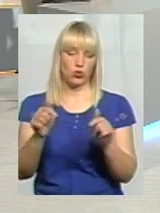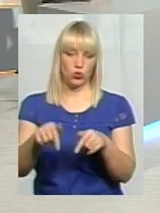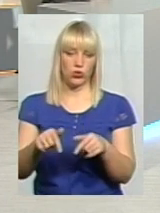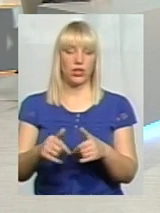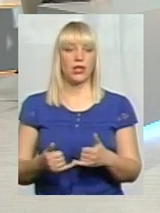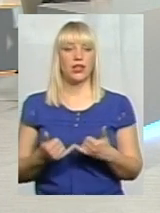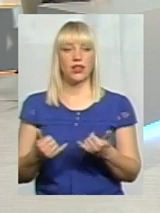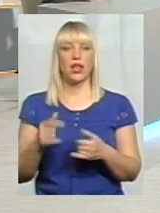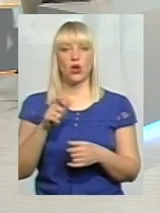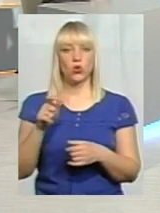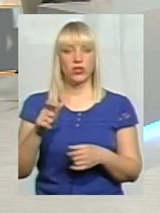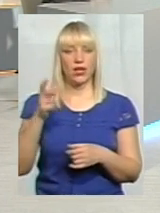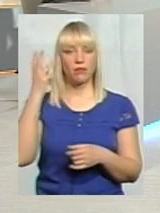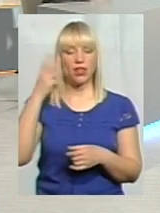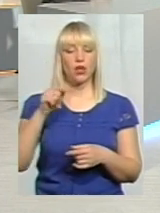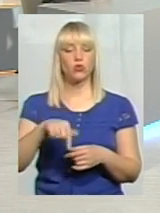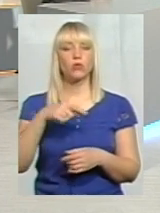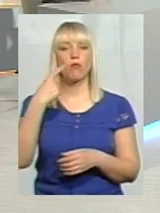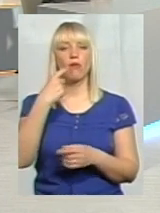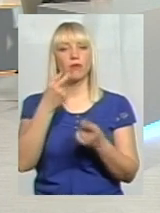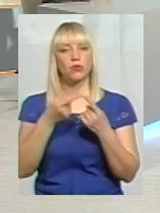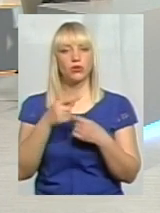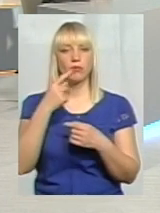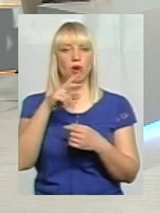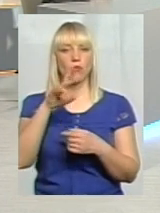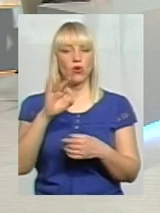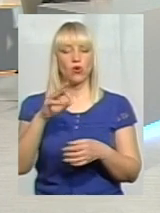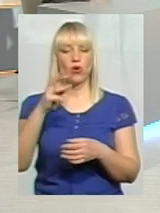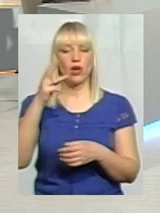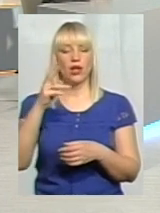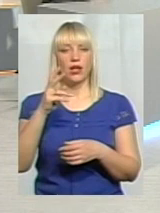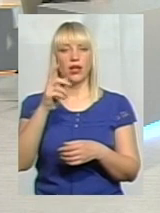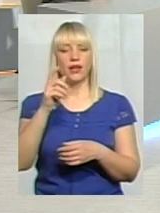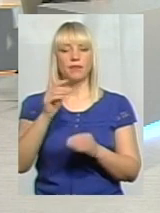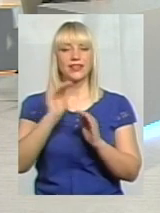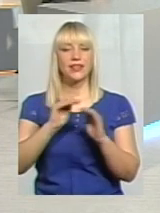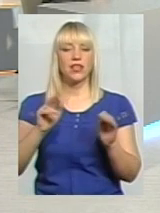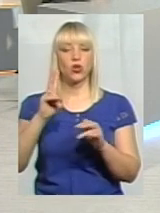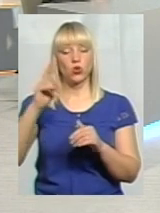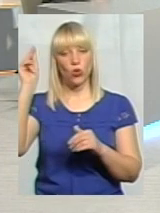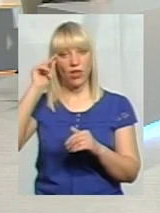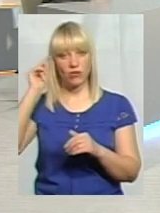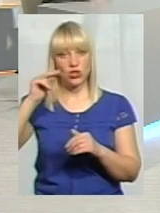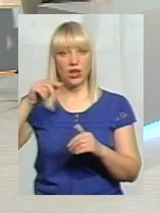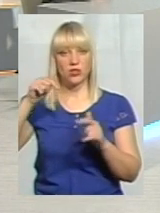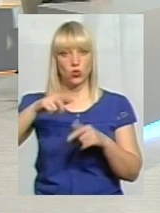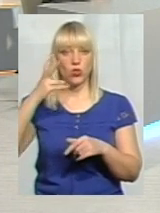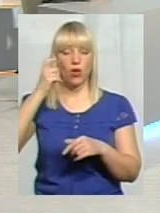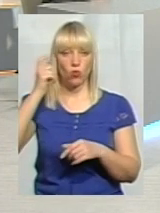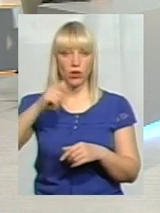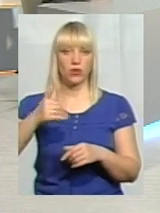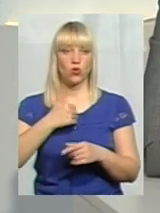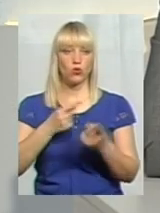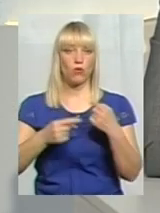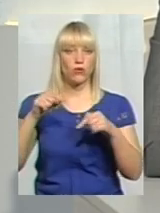про працевлаштування саме наших хмельничан, які тут навчаються, в Києві закінчують консерваторію, і хочуть, можливо, повернутися, але не дуже знають, куди.